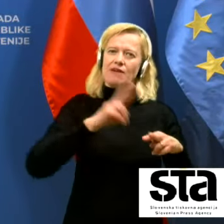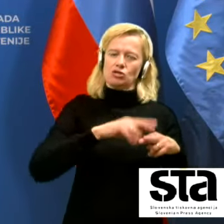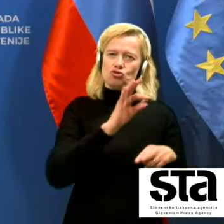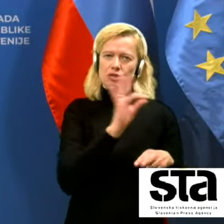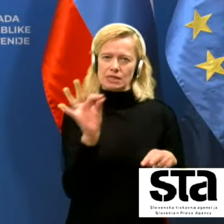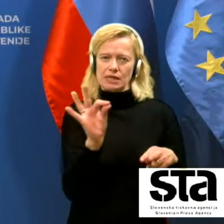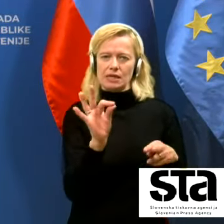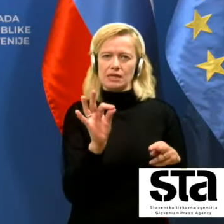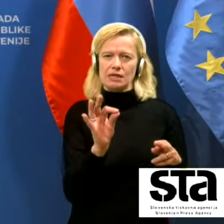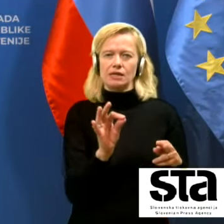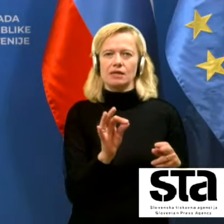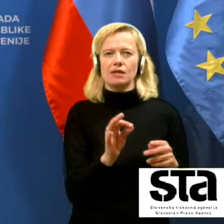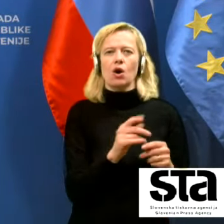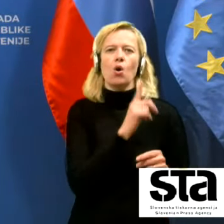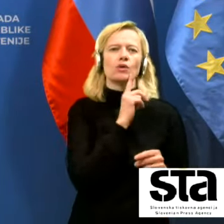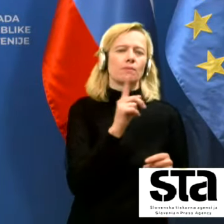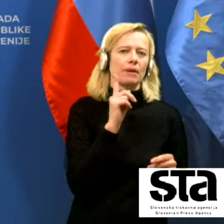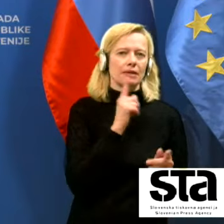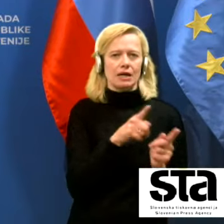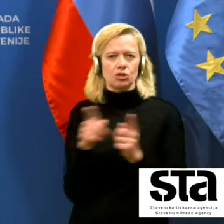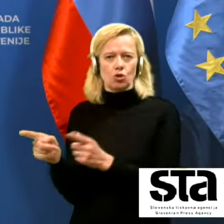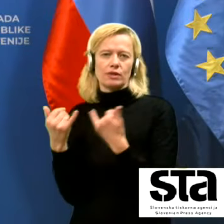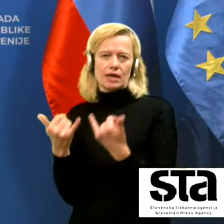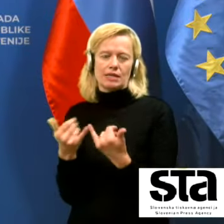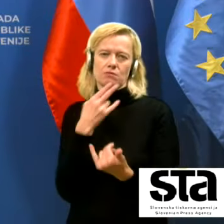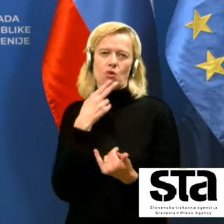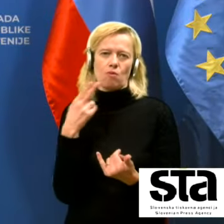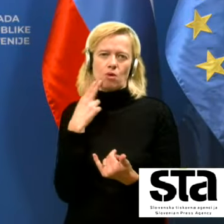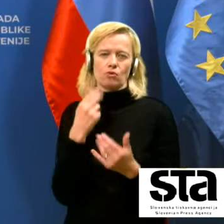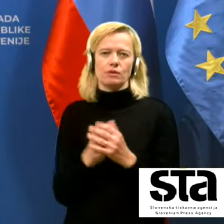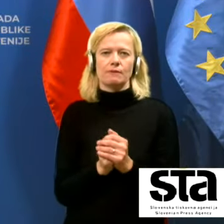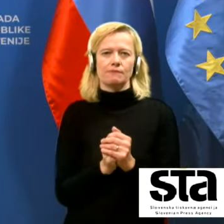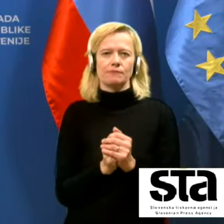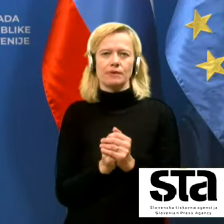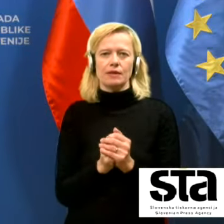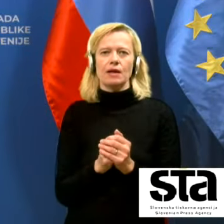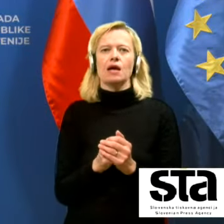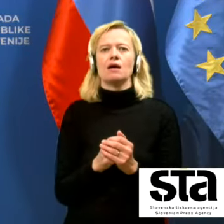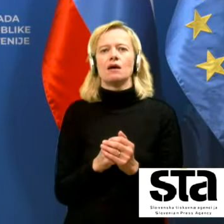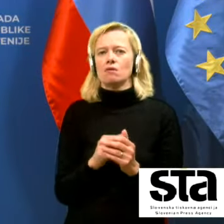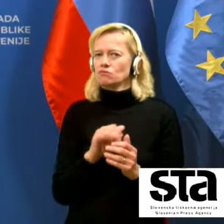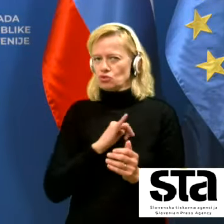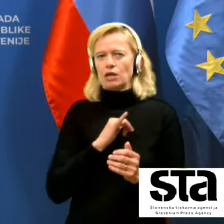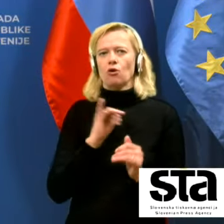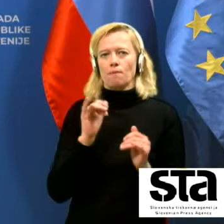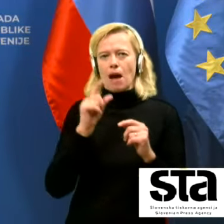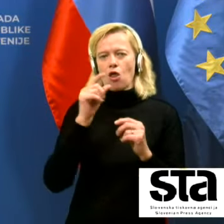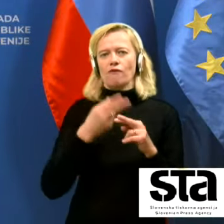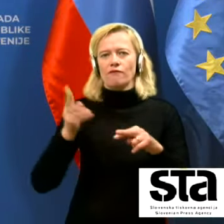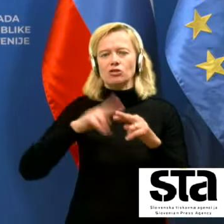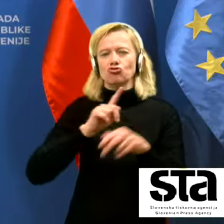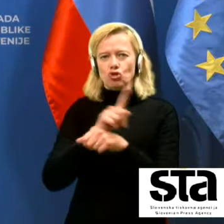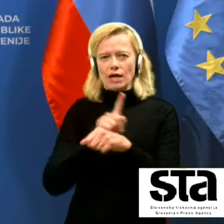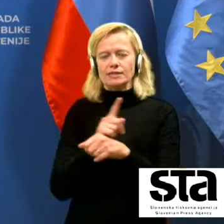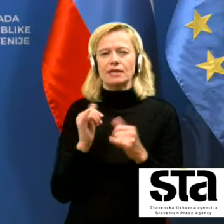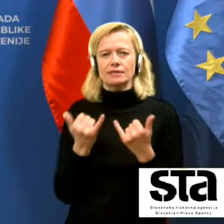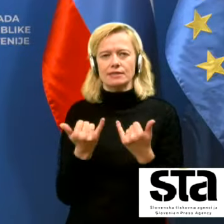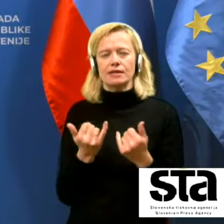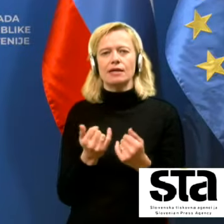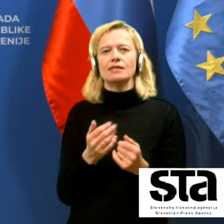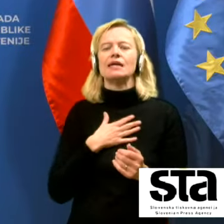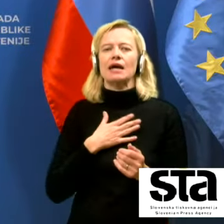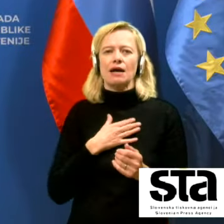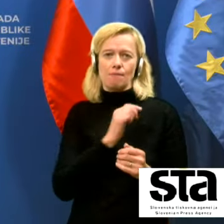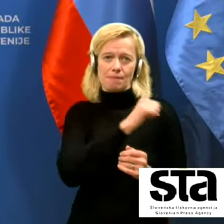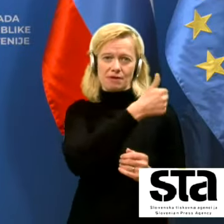tako da od petka pa do danes popovdan kljubo samo je malo več časa in drugič, kar smo videli pri prvem